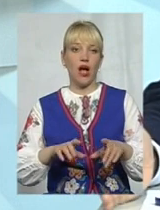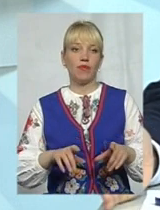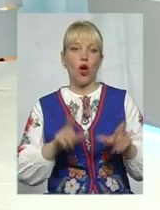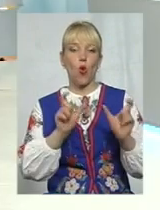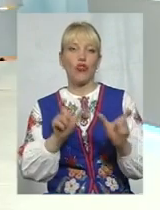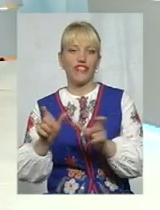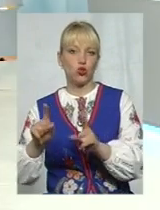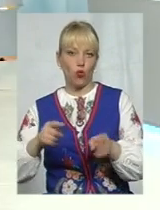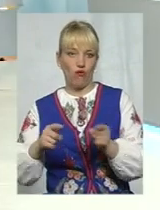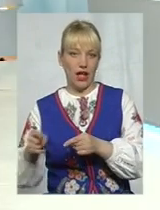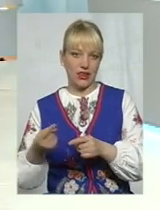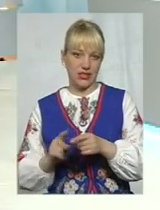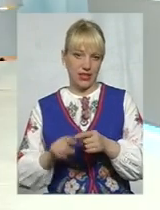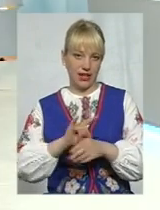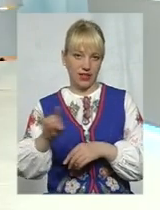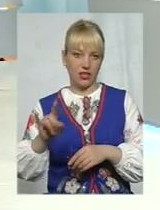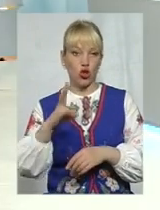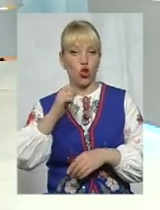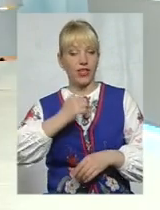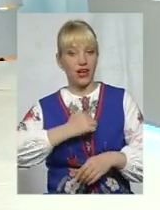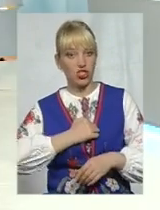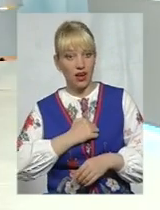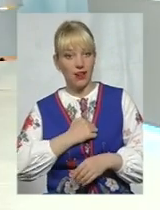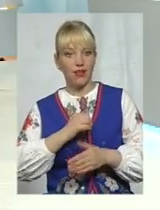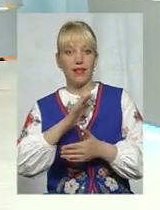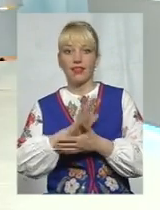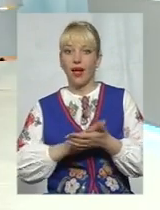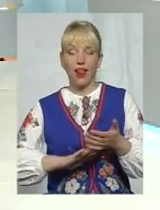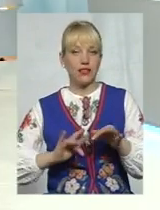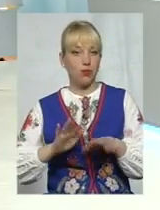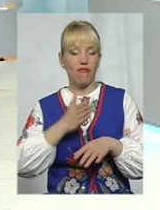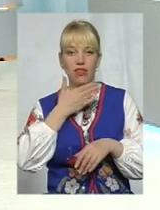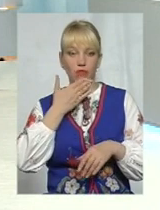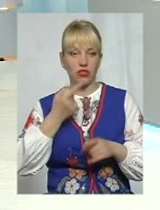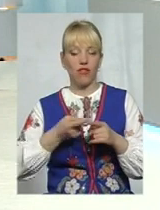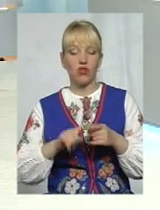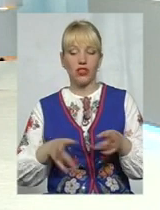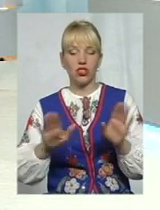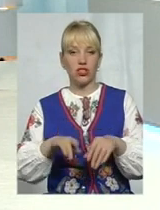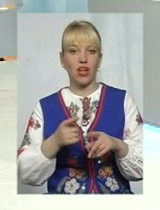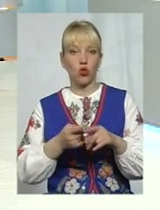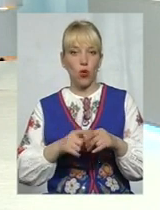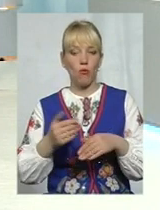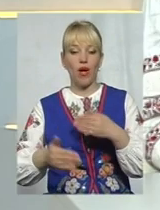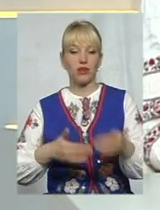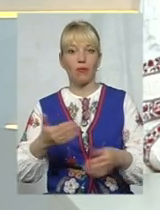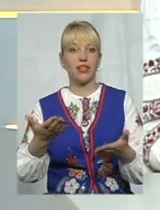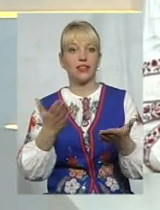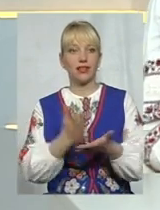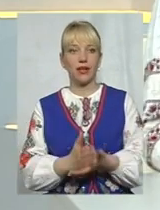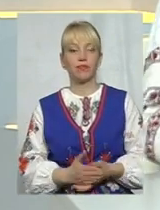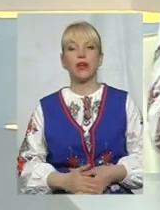Але, на жаль, ще раз скажу, на жаль, далі справа не пішла. Тобто, вона залишилася на тому етапі, який є. Свого часу